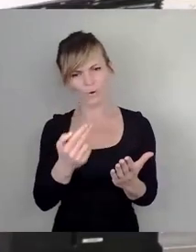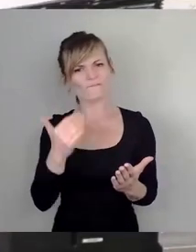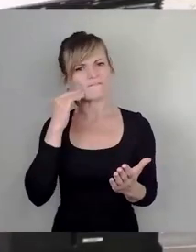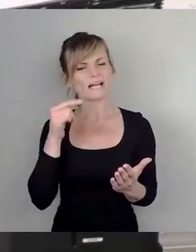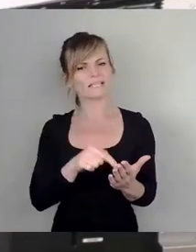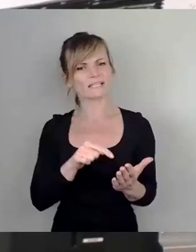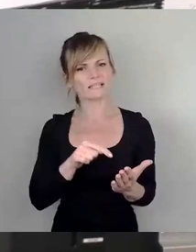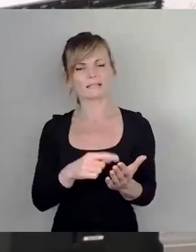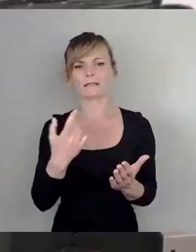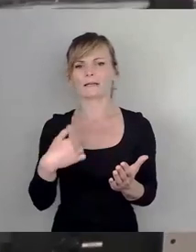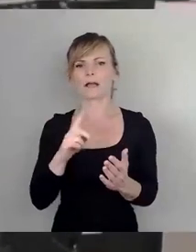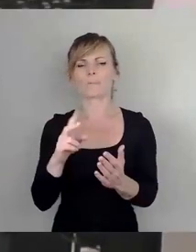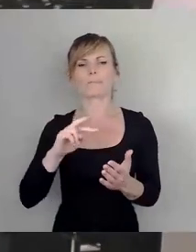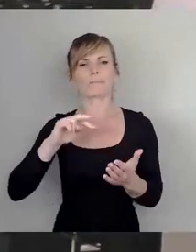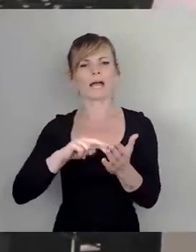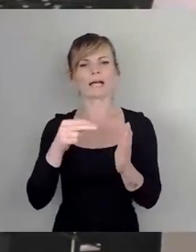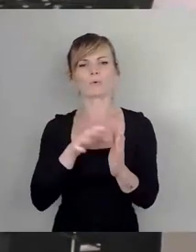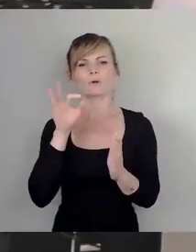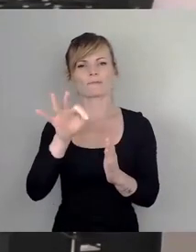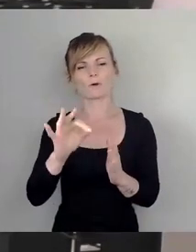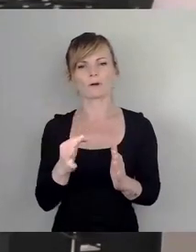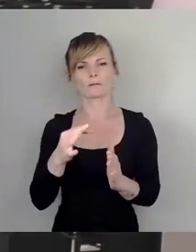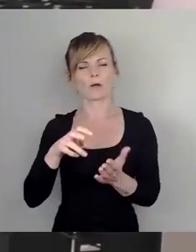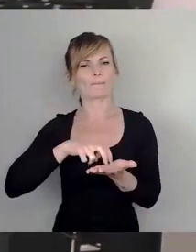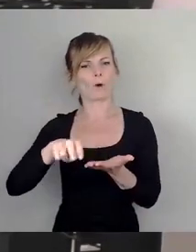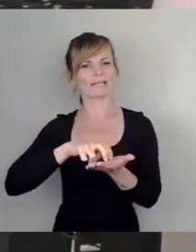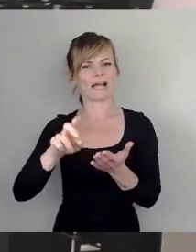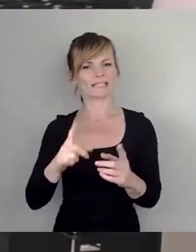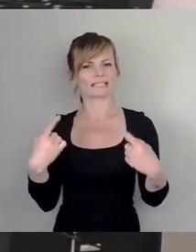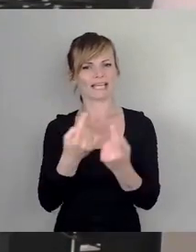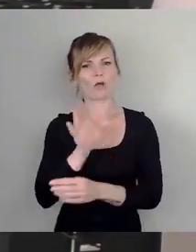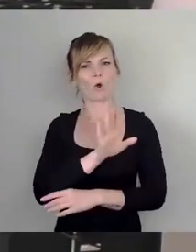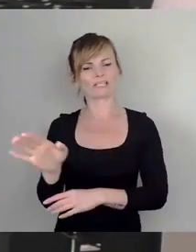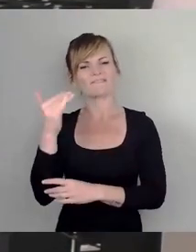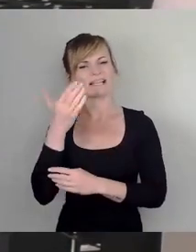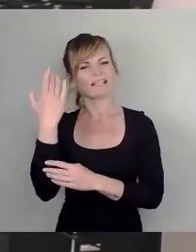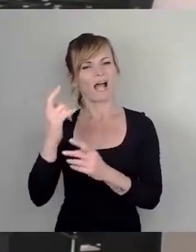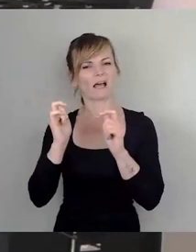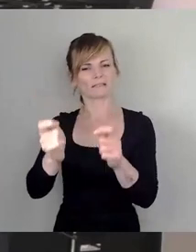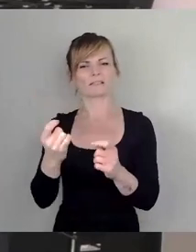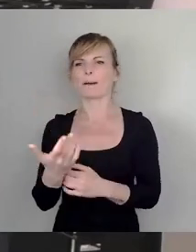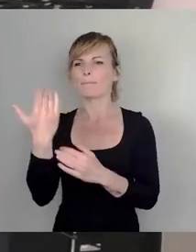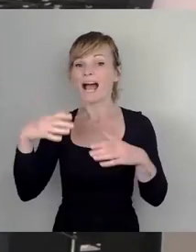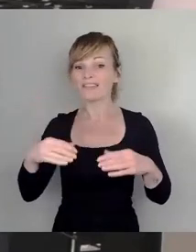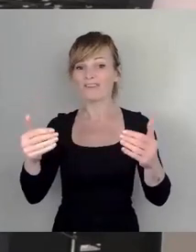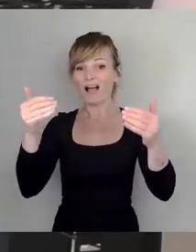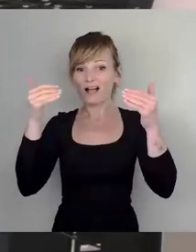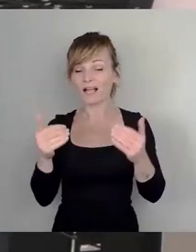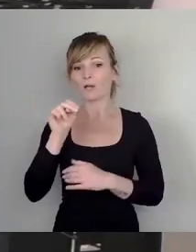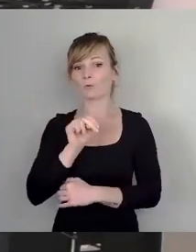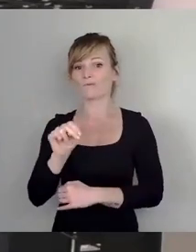für den Promenadenringen Ost in Auftrag gegeben haben. Das war gleich am Anfang dieser Periode. Im November